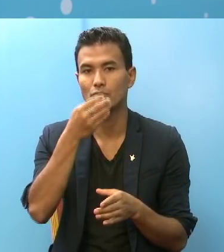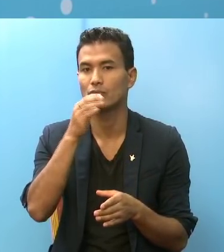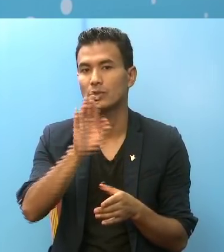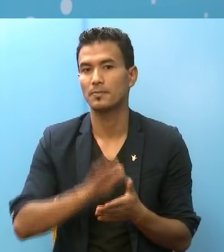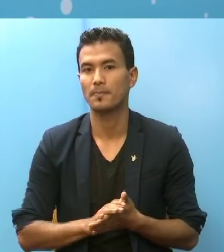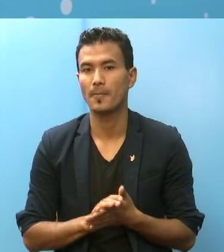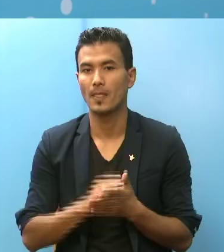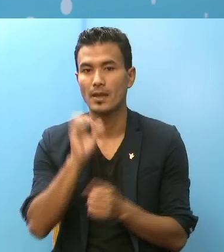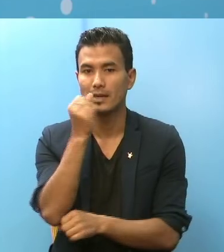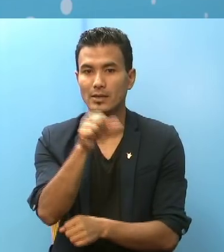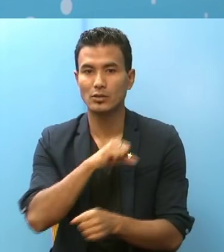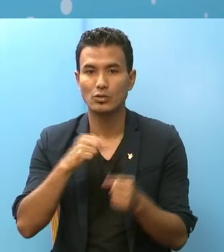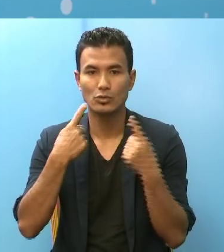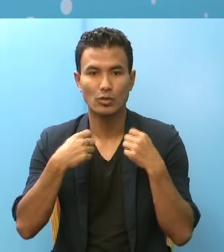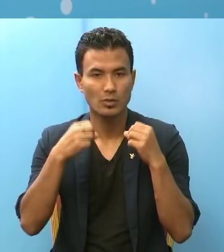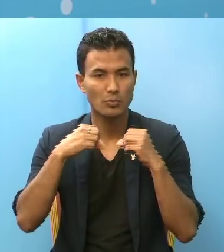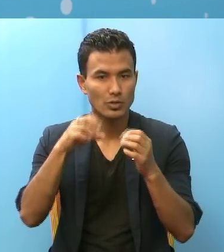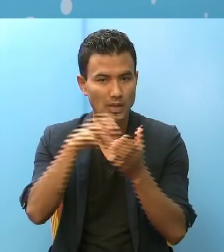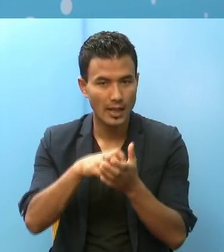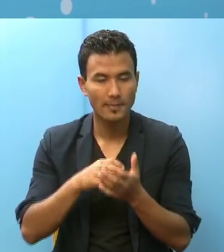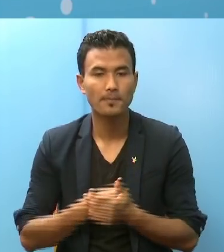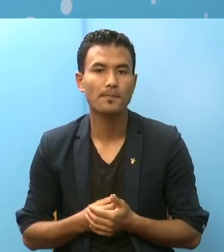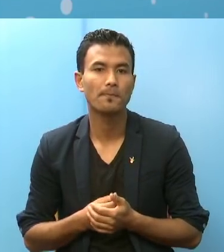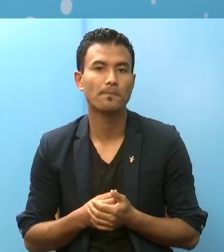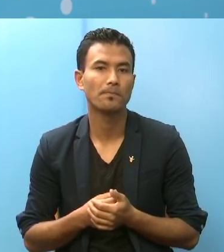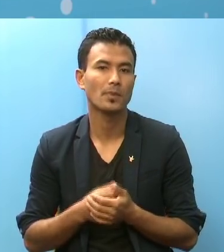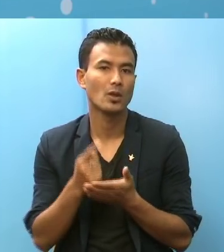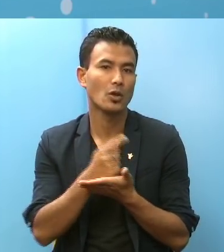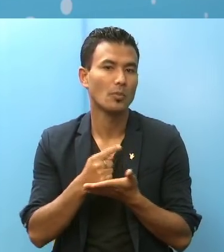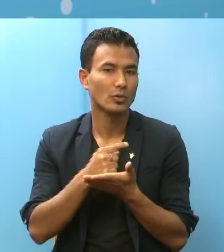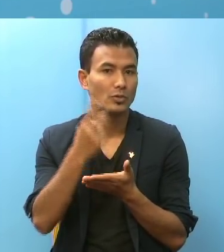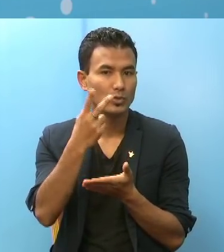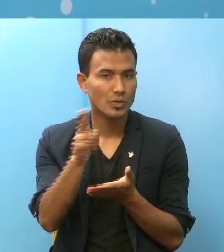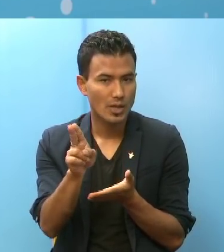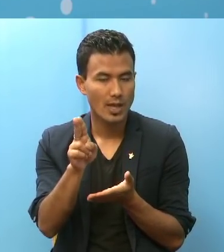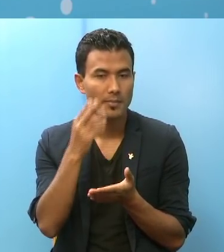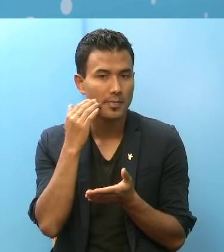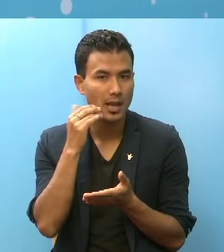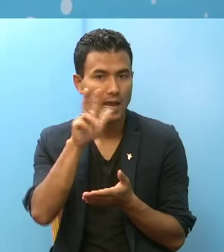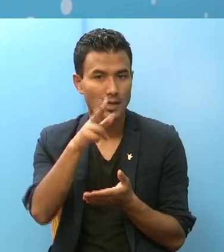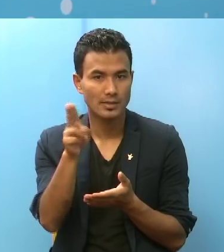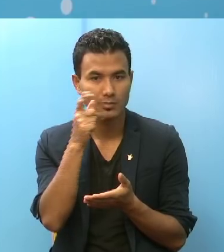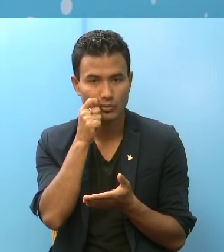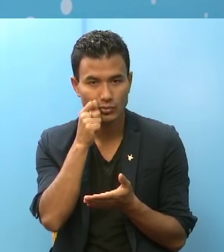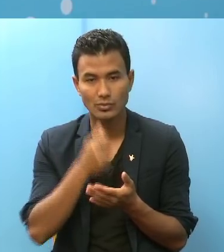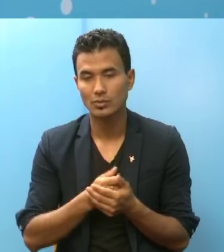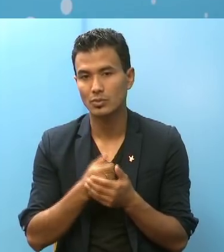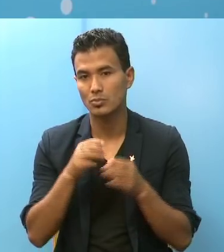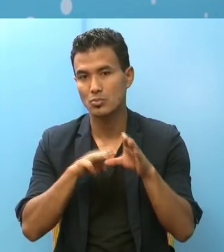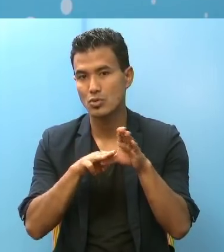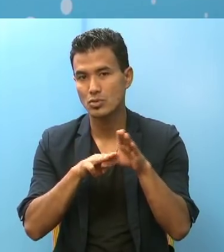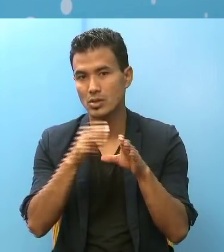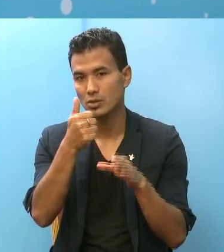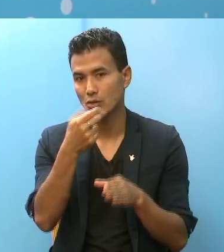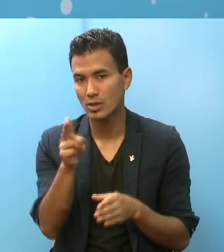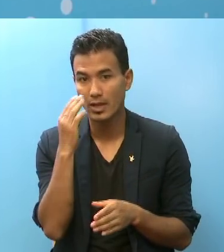राष्ट्य जनुस्वास्त पर्योक्साला मां कबिल बस्तु का 2 जना महिलार 8 जना पुरूश महत्तरी